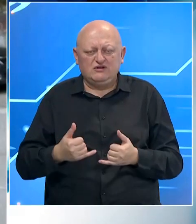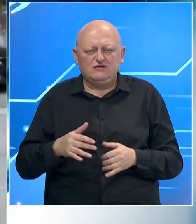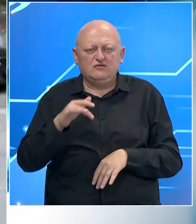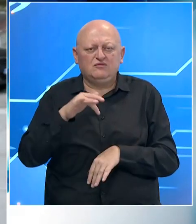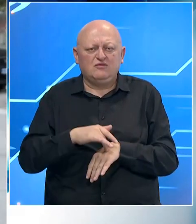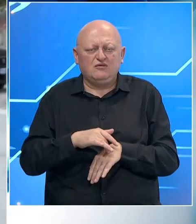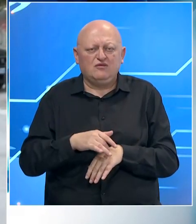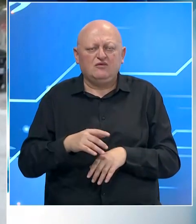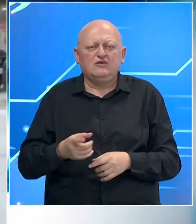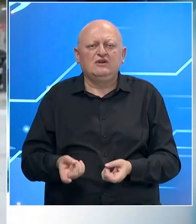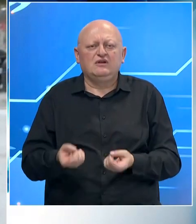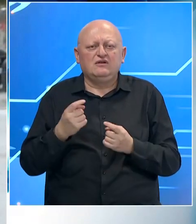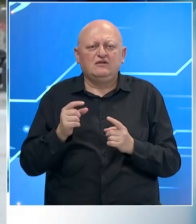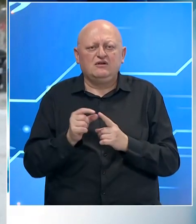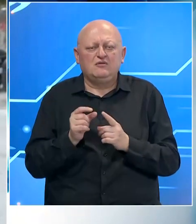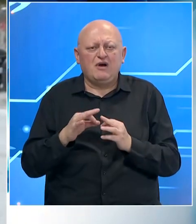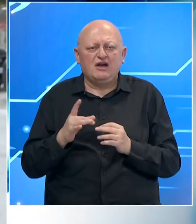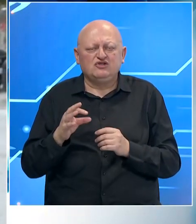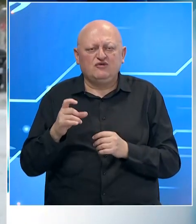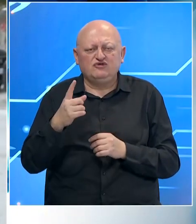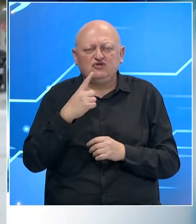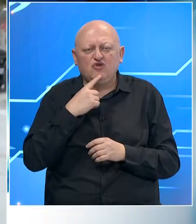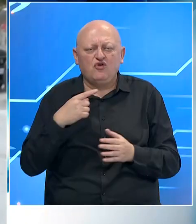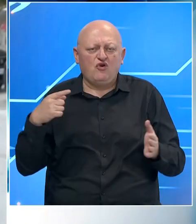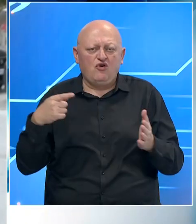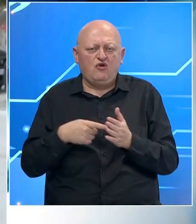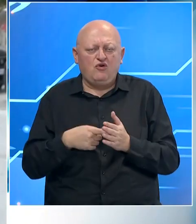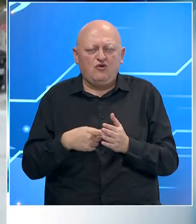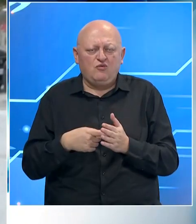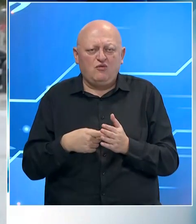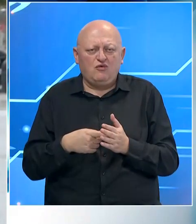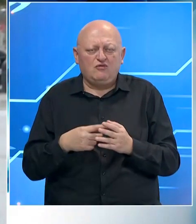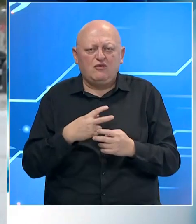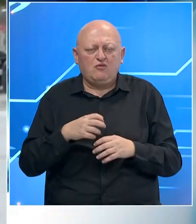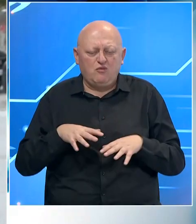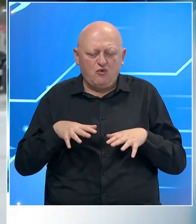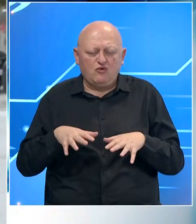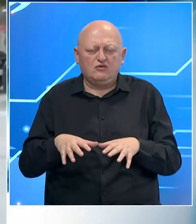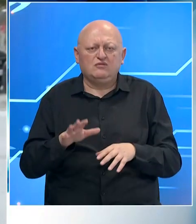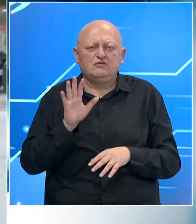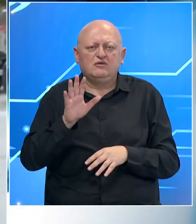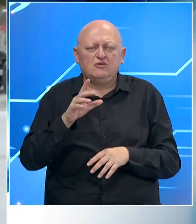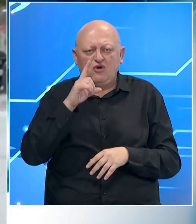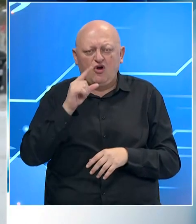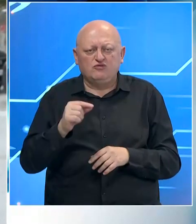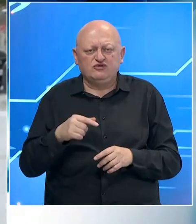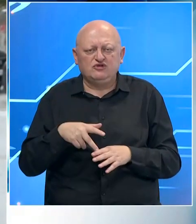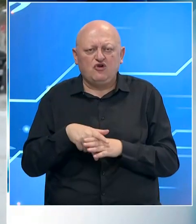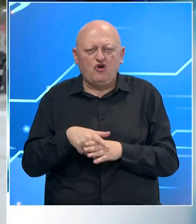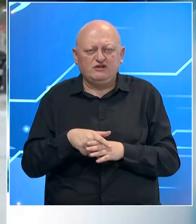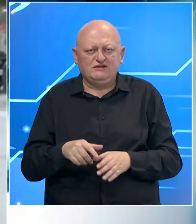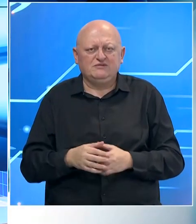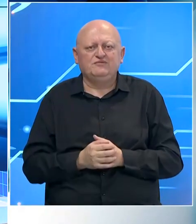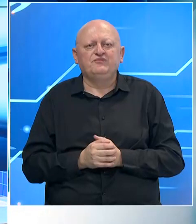mjestu, odnosno selu Parsovići, koje je poguđeno poplovama, a pripada općini Konjic.